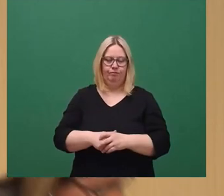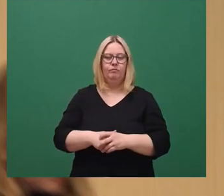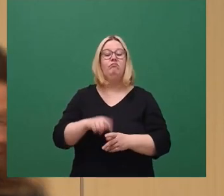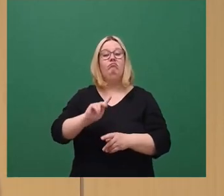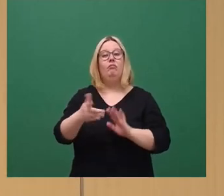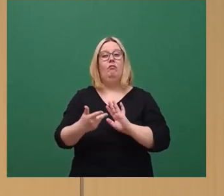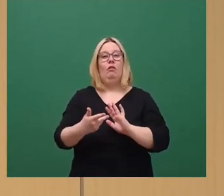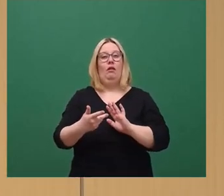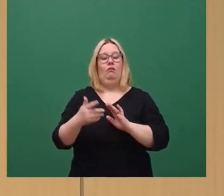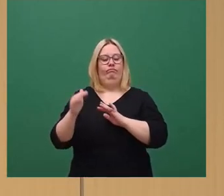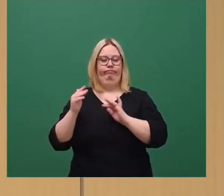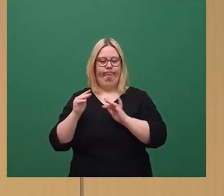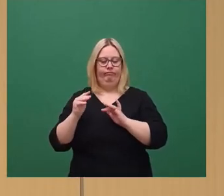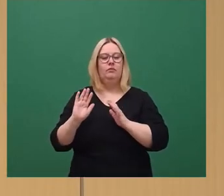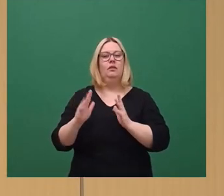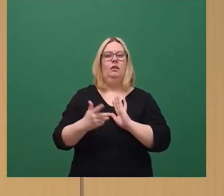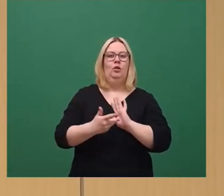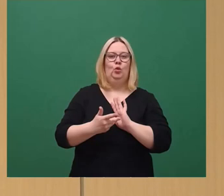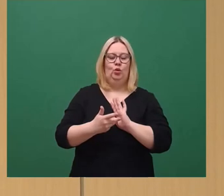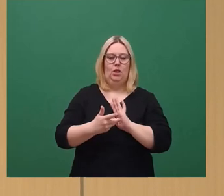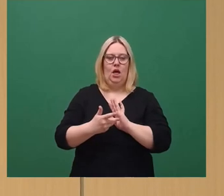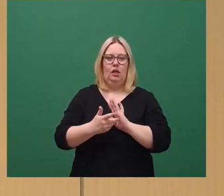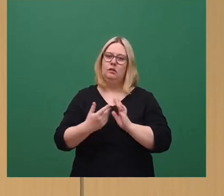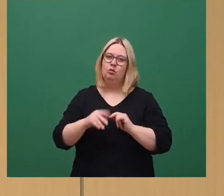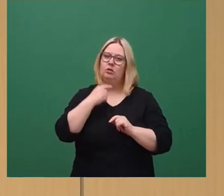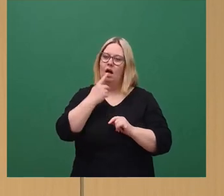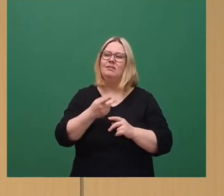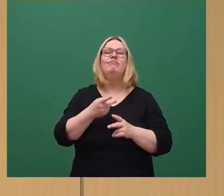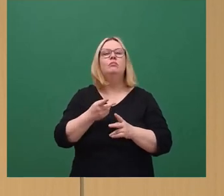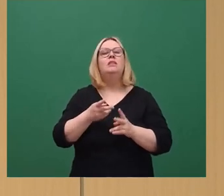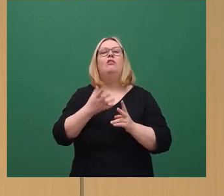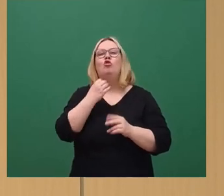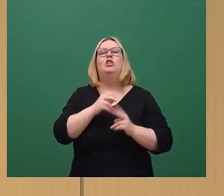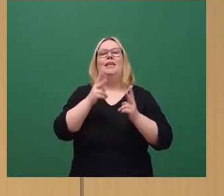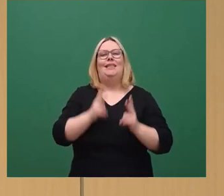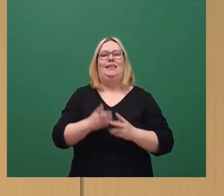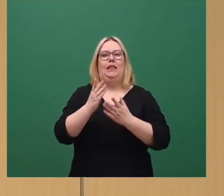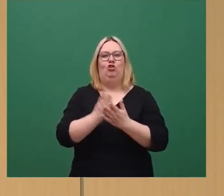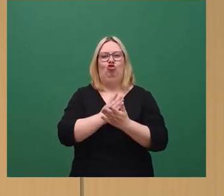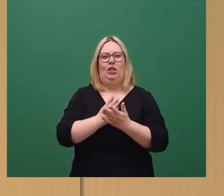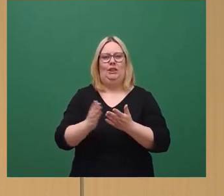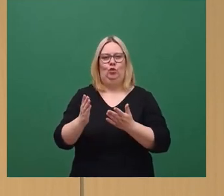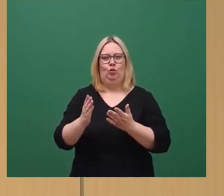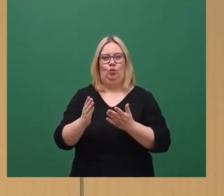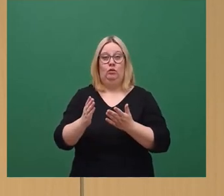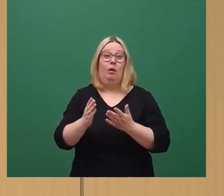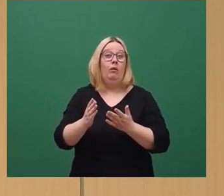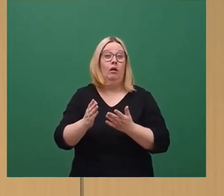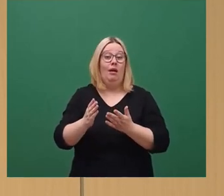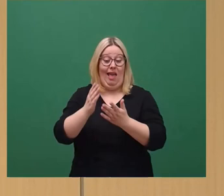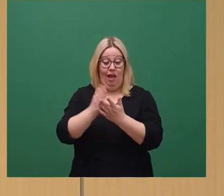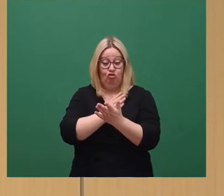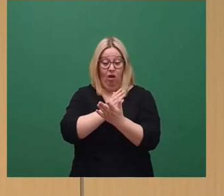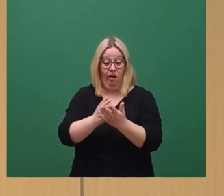wurde erstellt, damit man die richtigen Schlüsse ziehen kann. Und welche das sind, steht noch nicht auf der